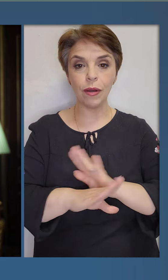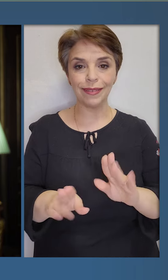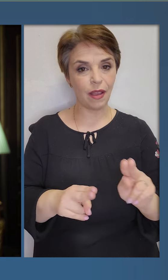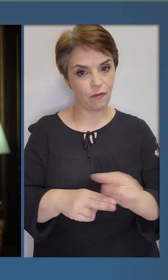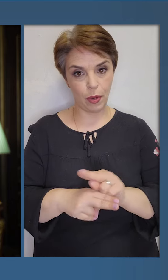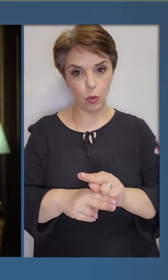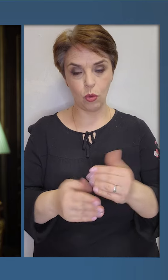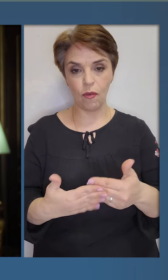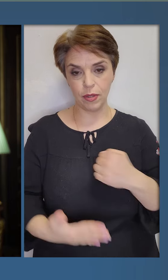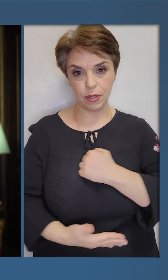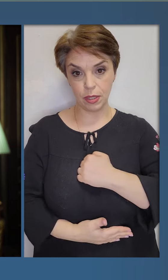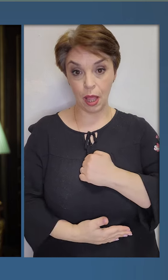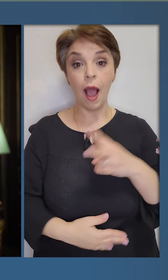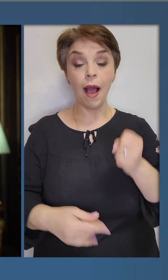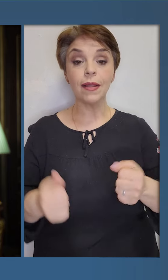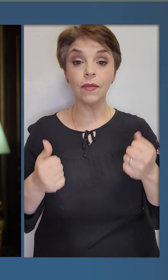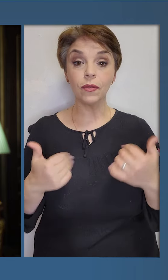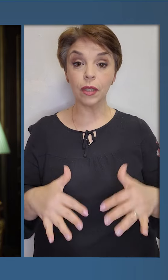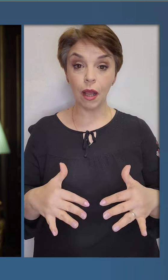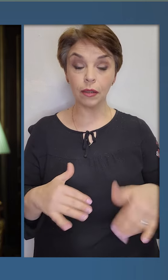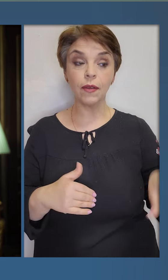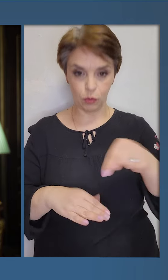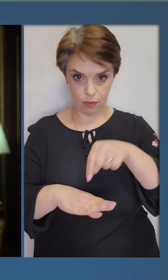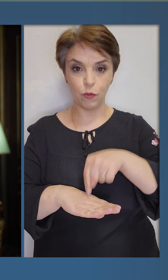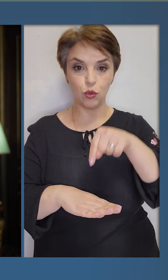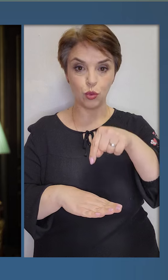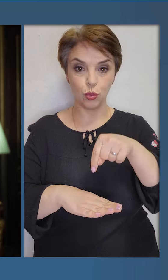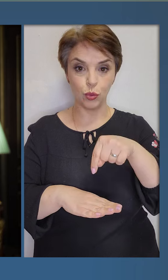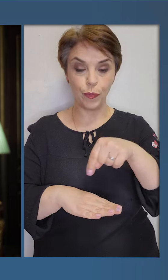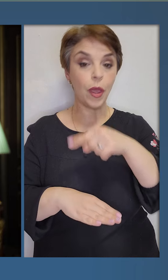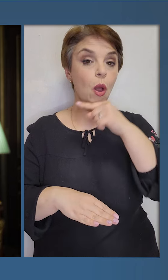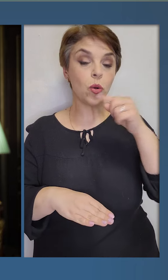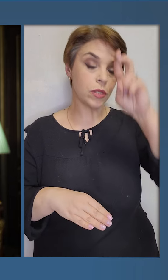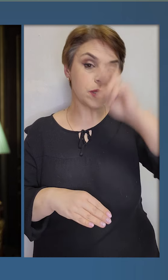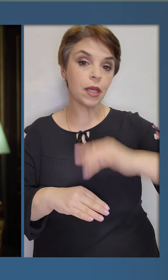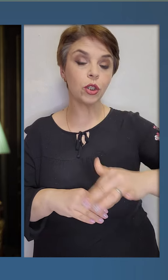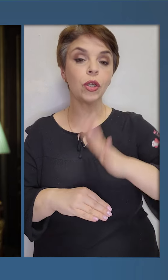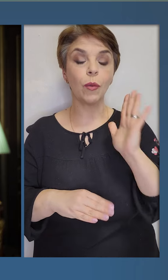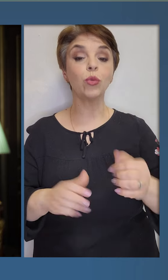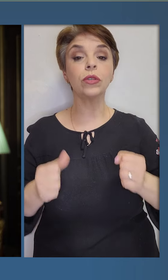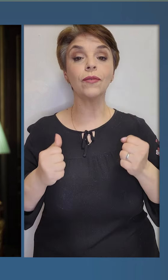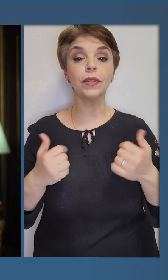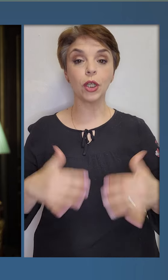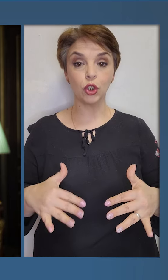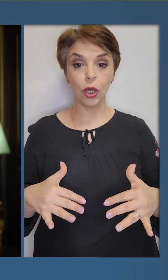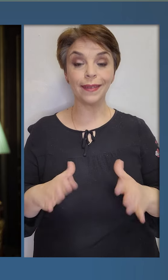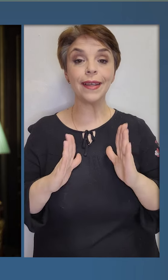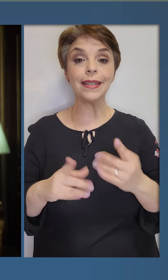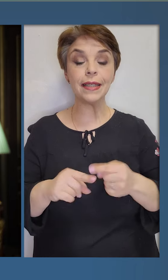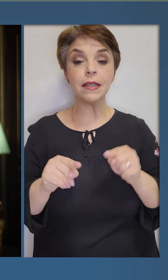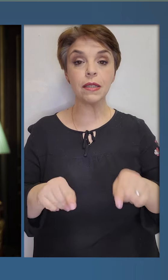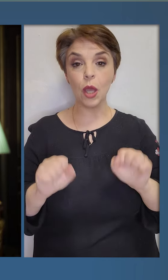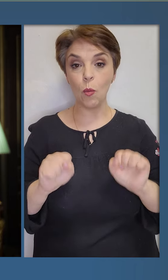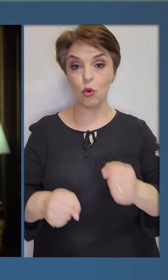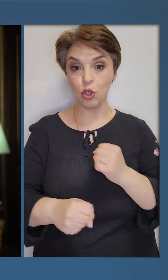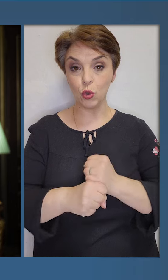вилікує від зла. Але втрати вони відчують. Російська держава буде втрачати. І тільки